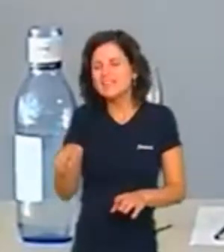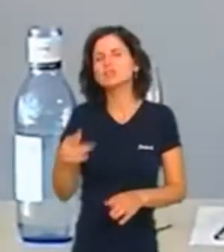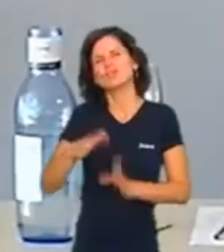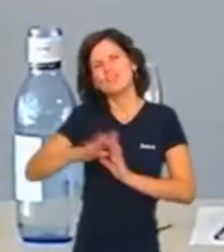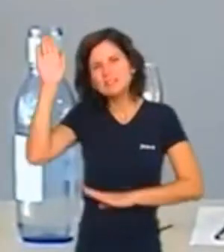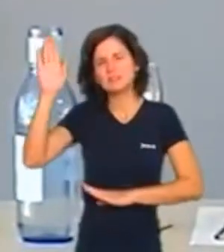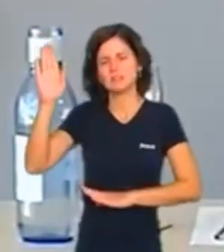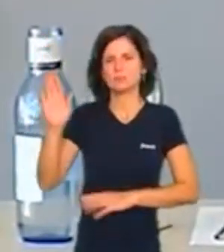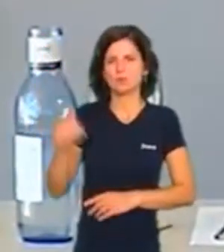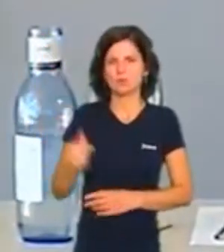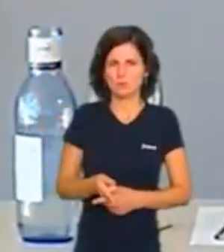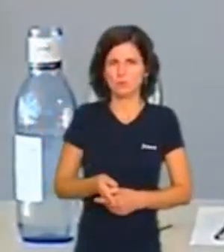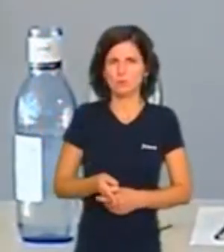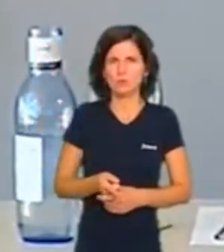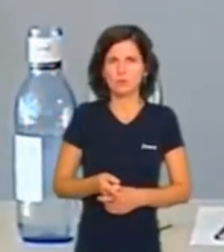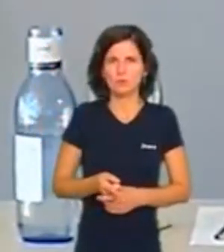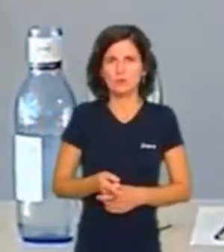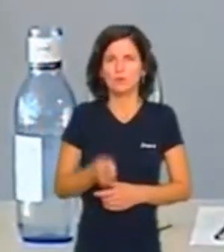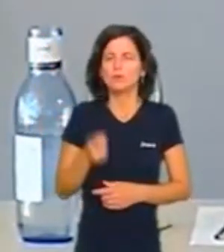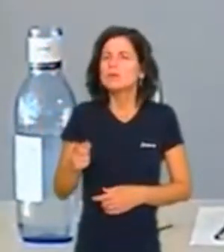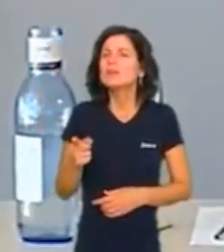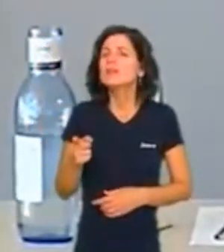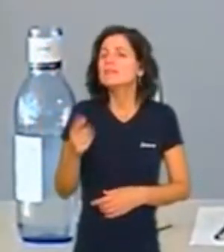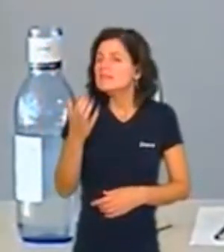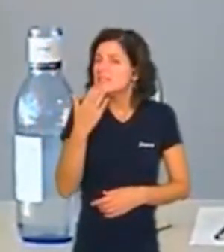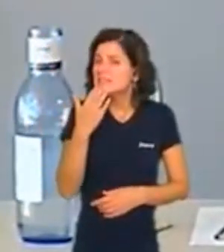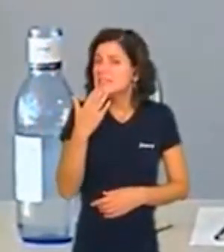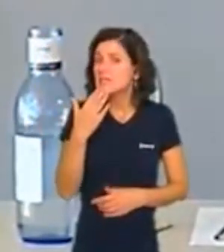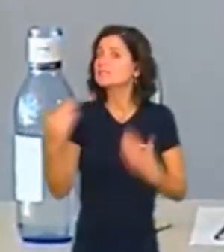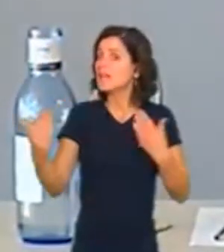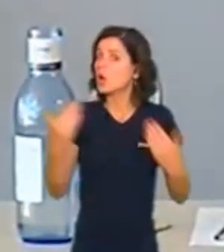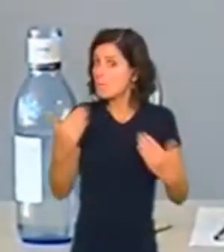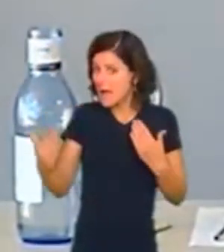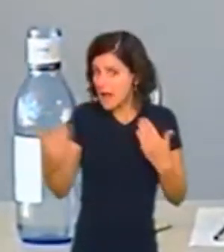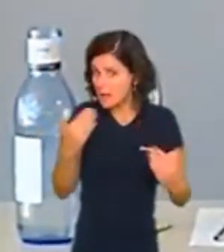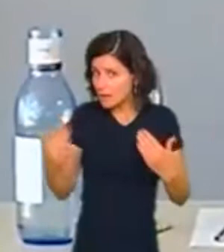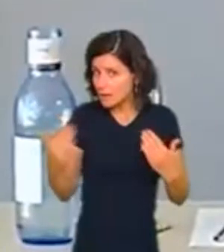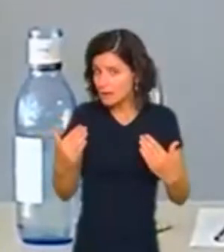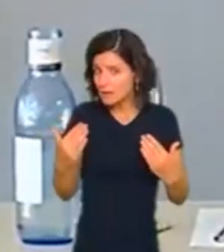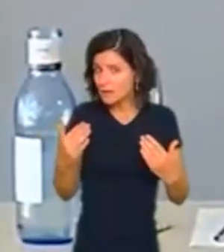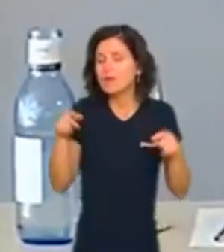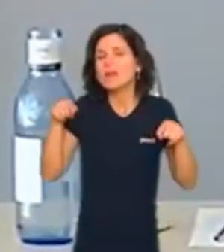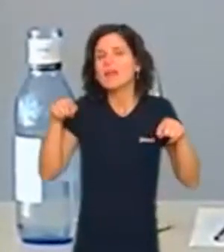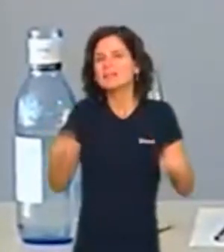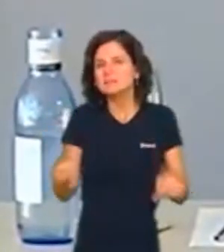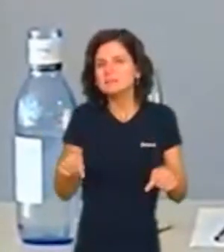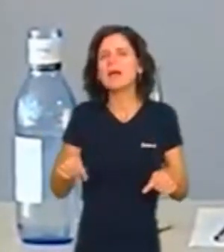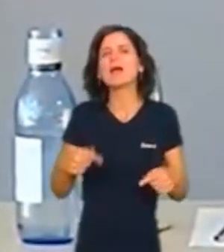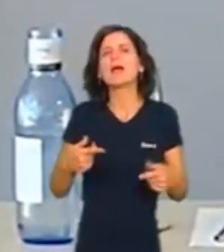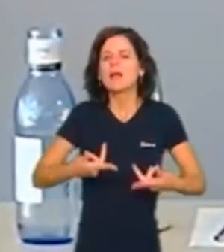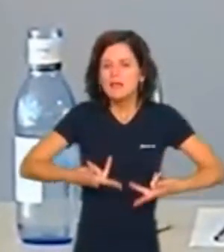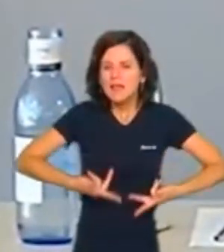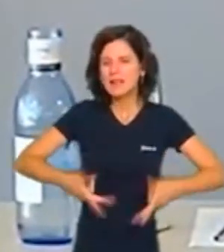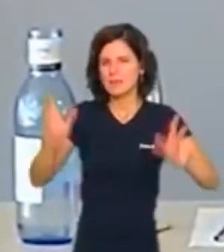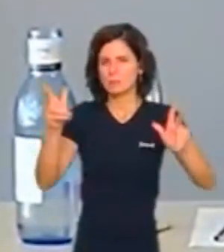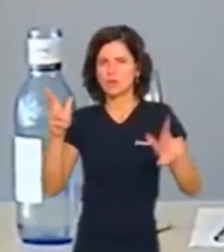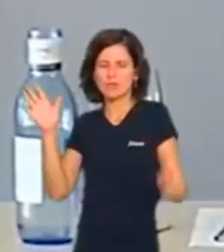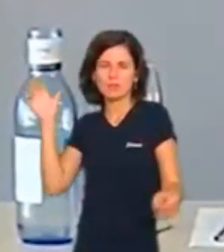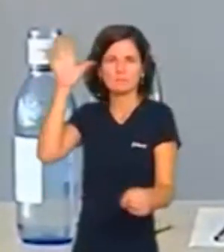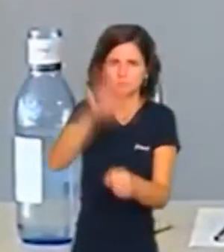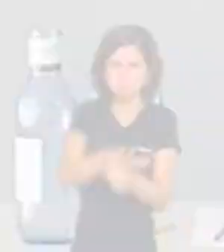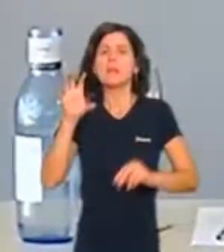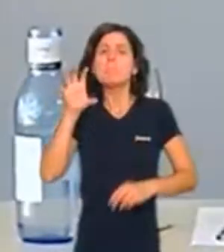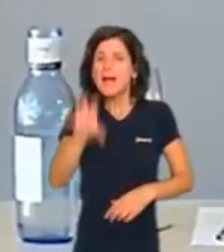està alimentant una de les majors amenaces que pot tindre la democràcia, que és el